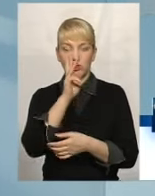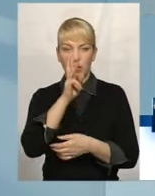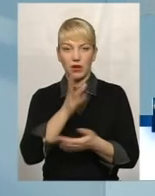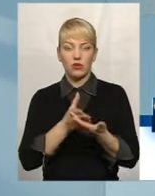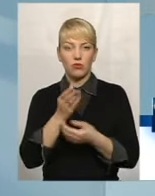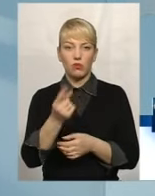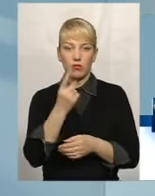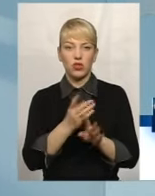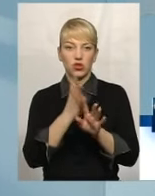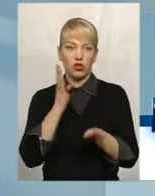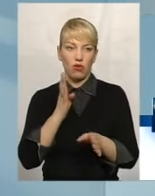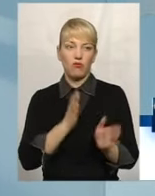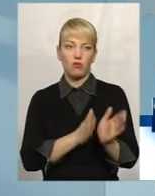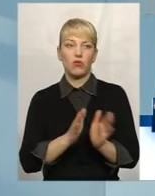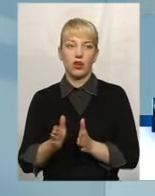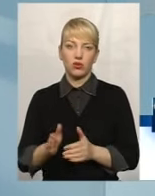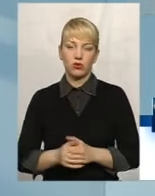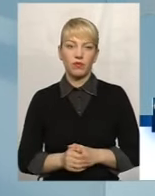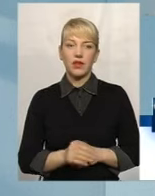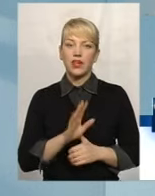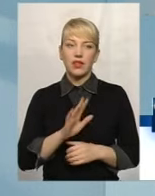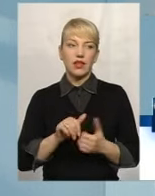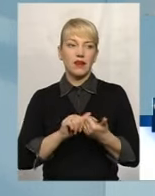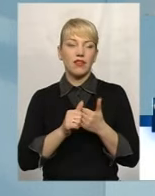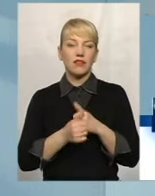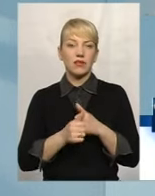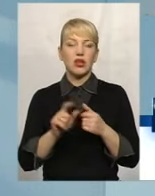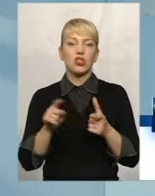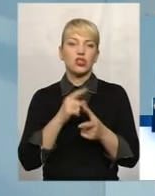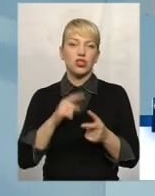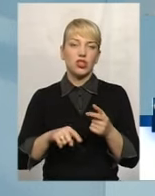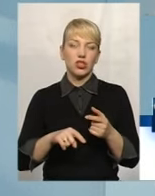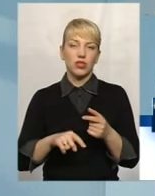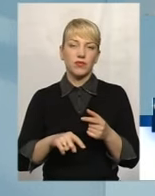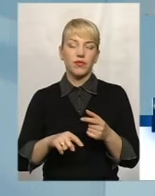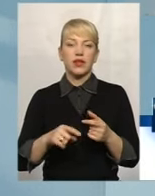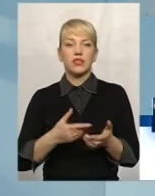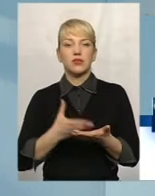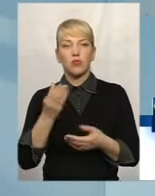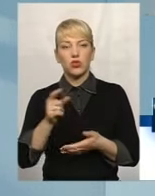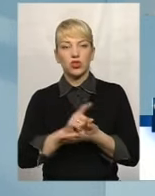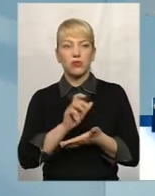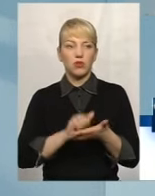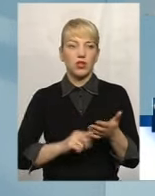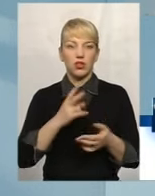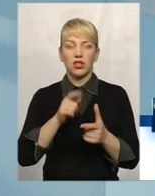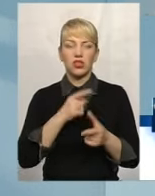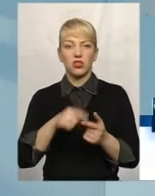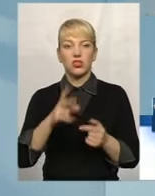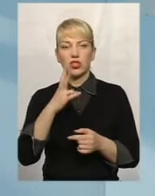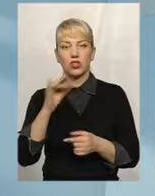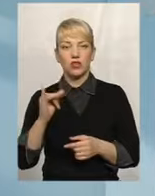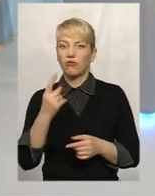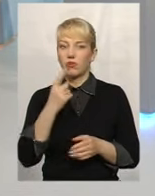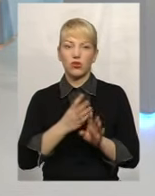першочерговому порядку. Не в зміні від того, чи в заплаченні податки, чи ні. Вона має бути в першочерговому